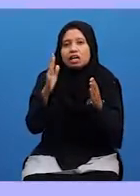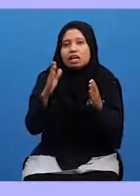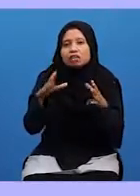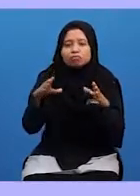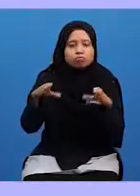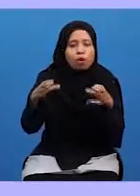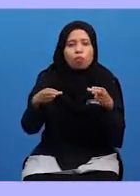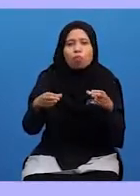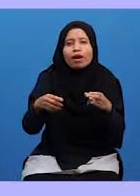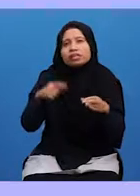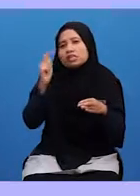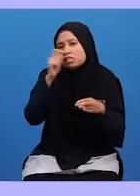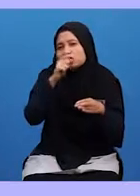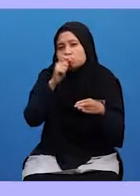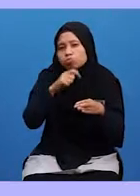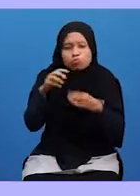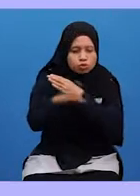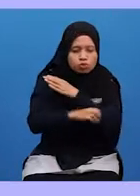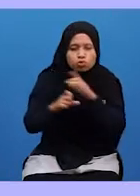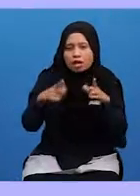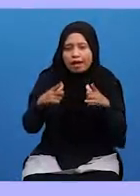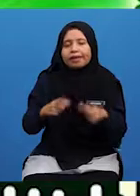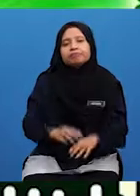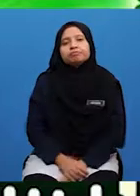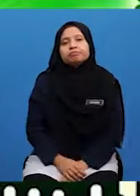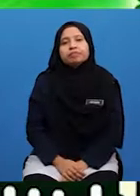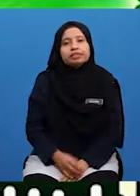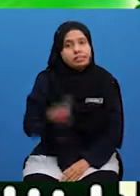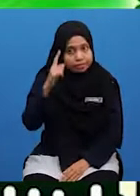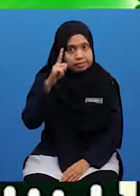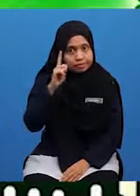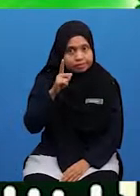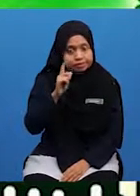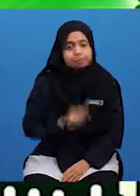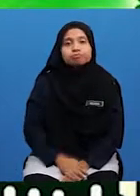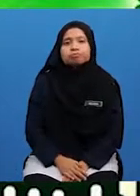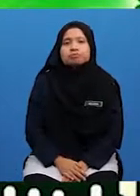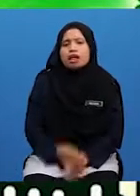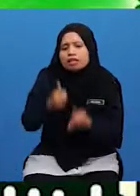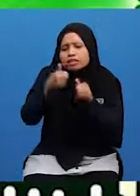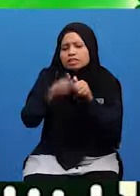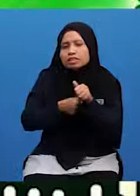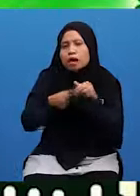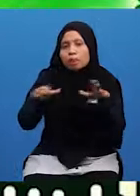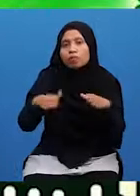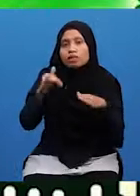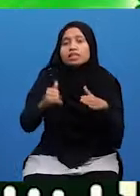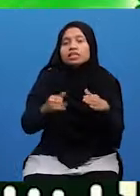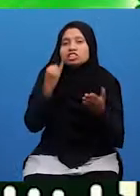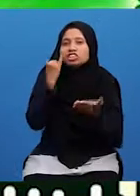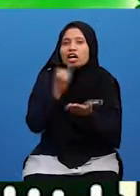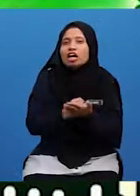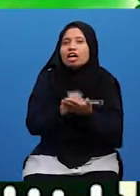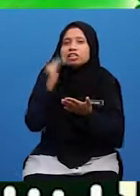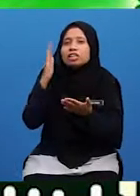Segala Perbuatan Bohong Mencuri Dan Sebagainya Ingat Ya Murid-murid Setiap Perbuatan Yang jahat